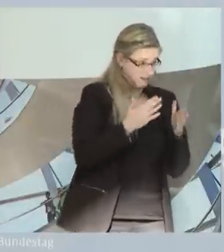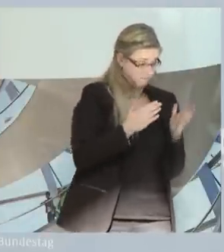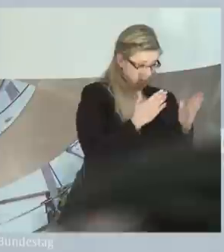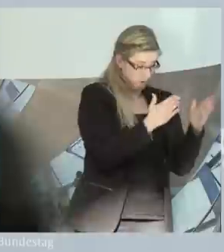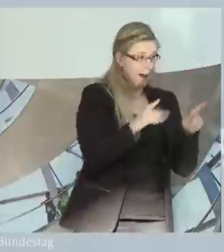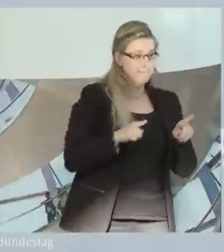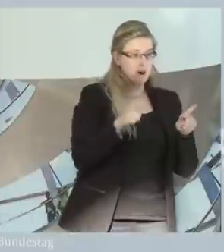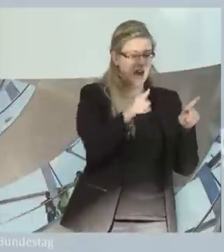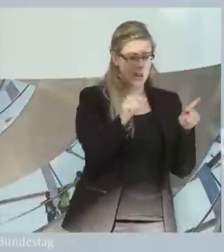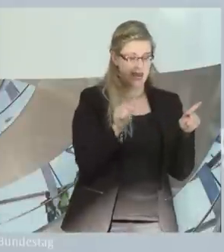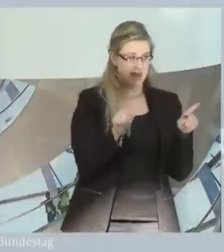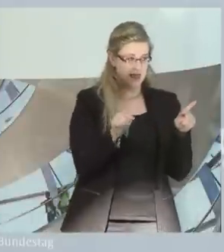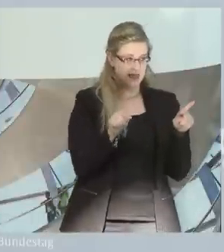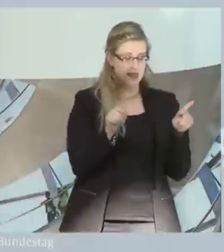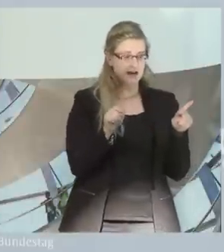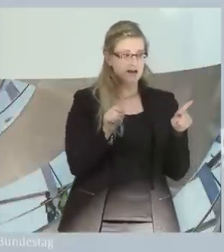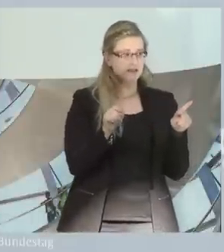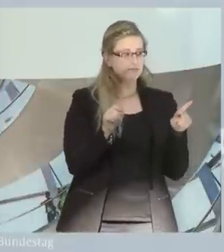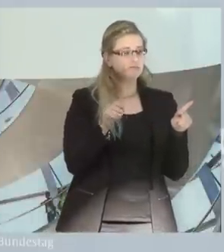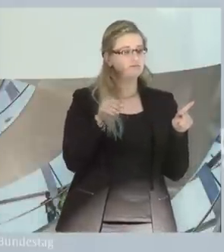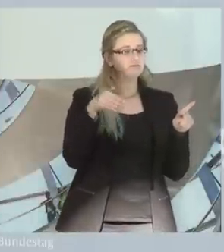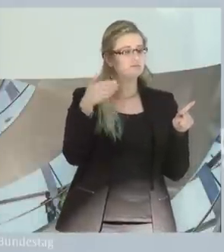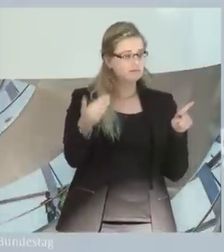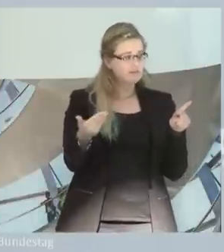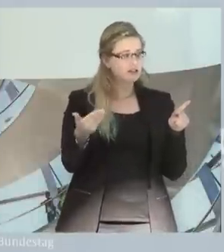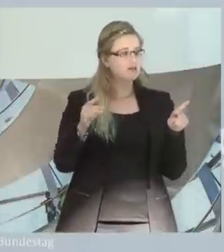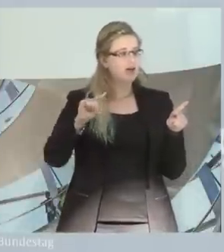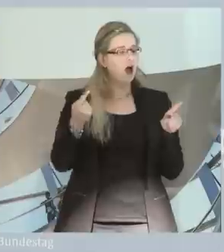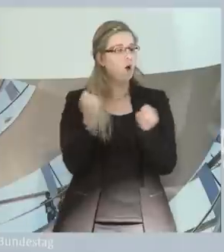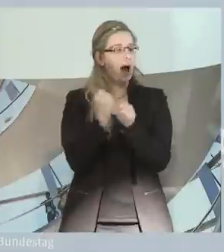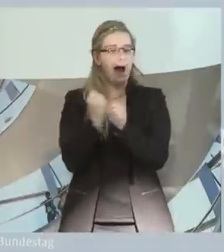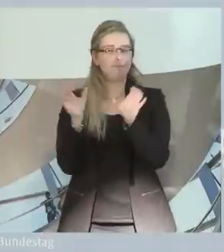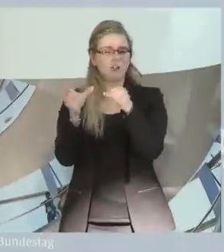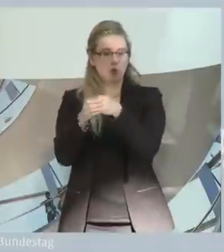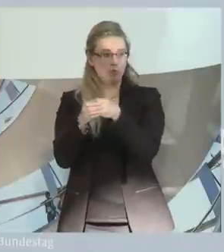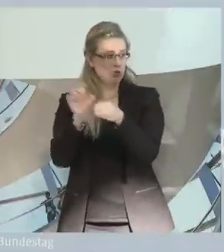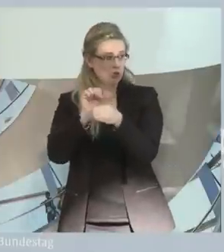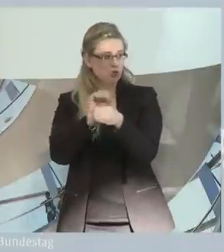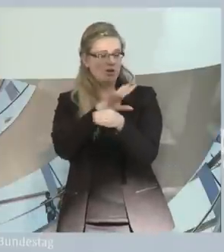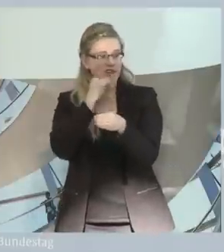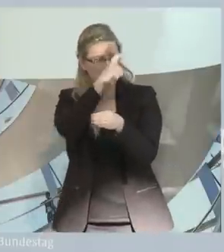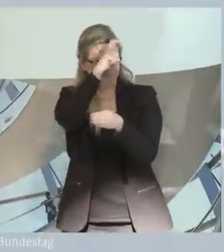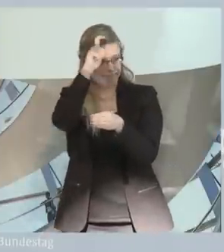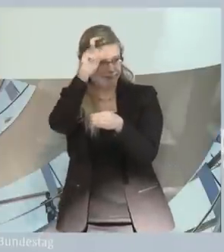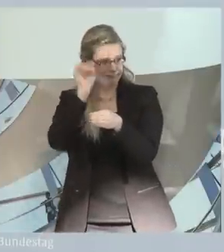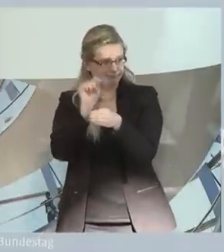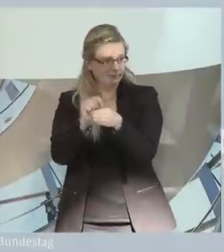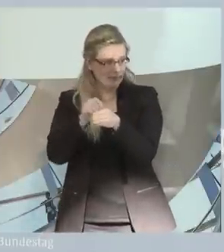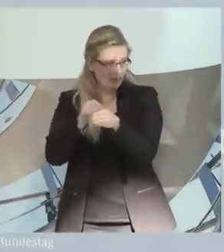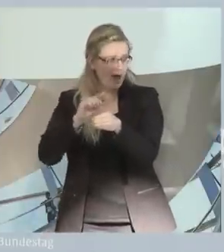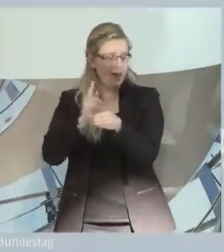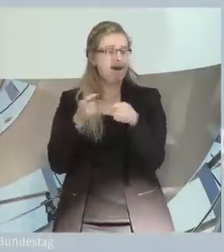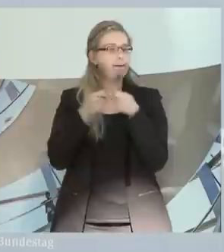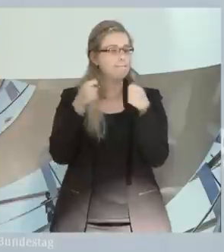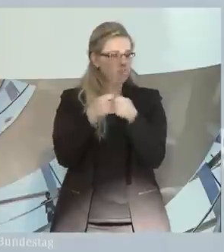Nämlich parallel dazu tagt eine hochkarätig besetzte Arbeitsgruppe zum Bundesteilhabegesetz im